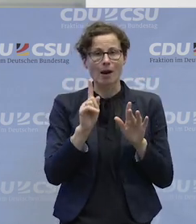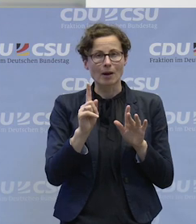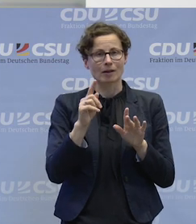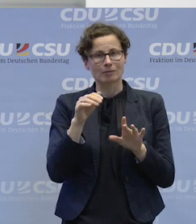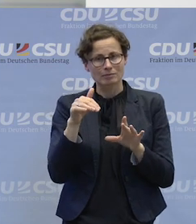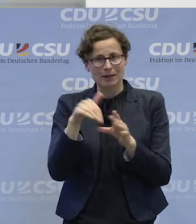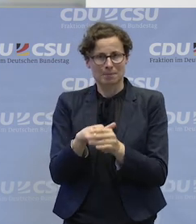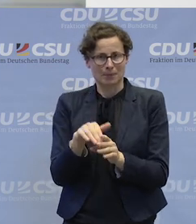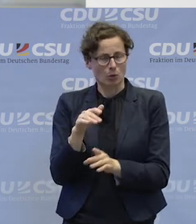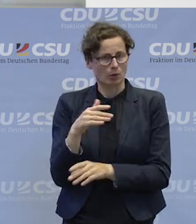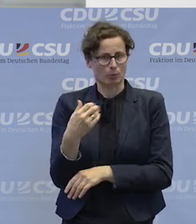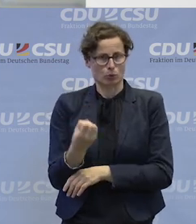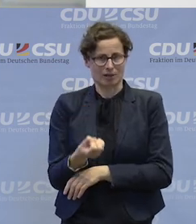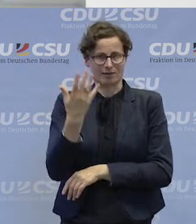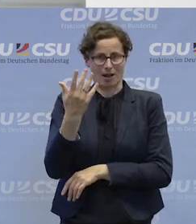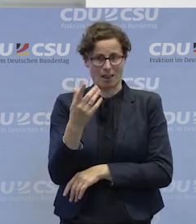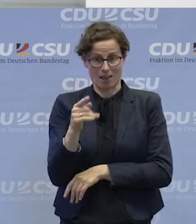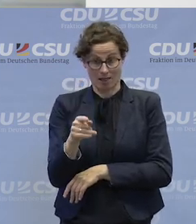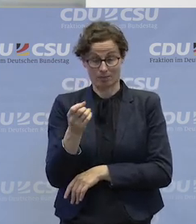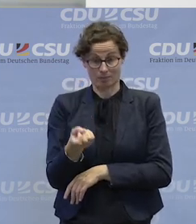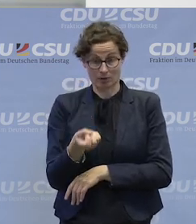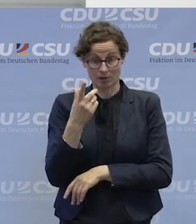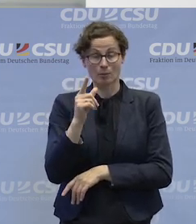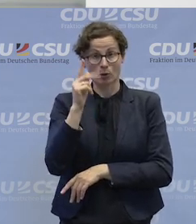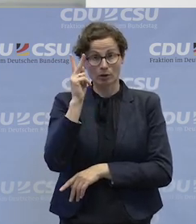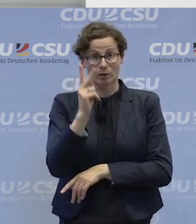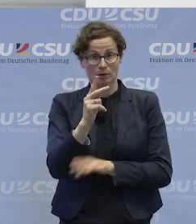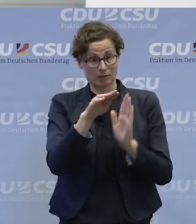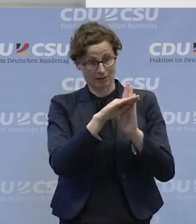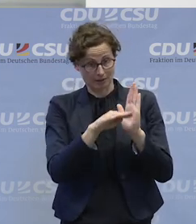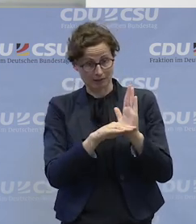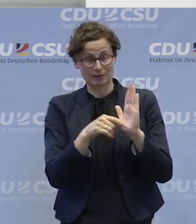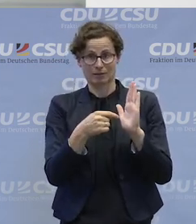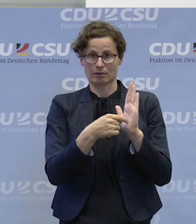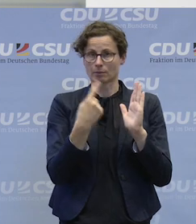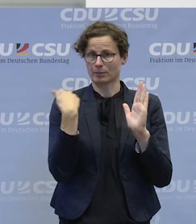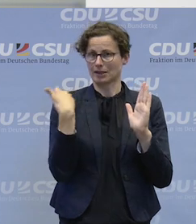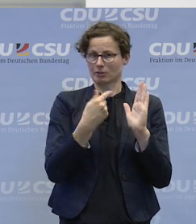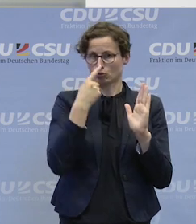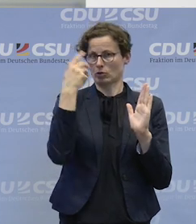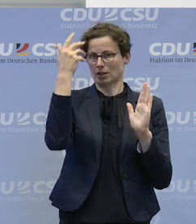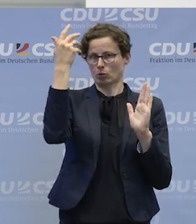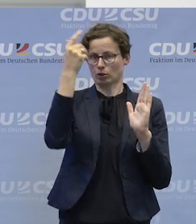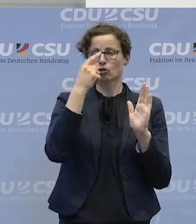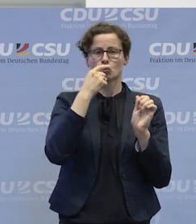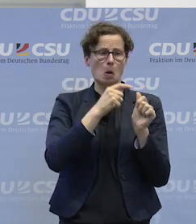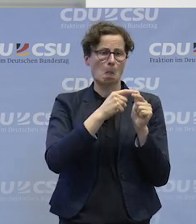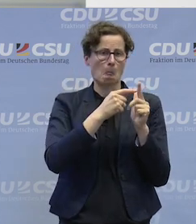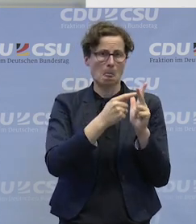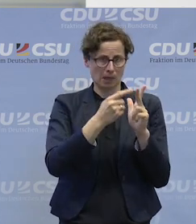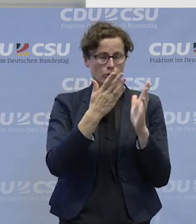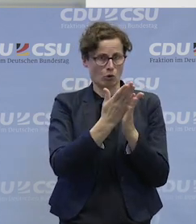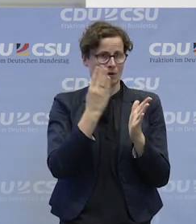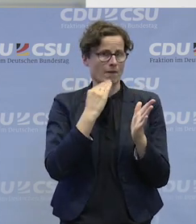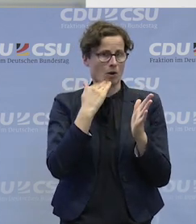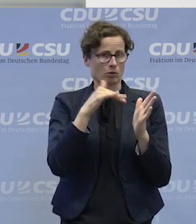in die Realität zu bringen. Das Instrument ist ja im Moment ein theoretisches Instrument. Wir haben es in Rheinland-Pfalz, wir haben Hamburg, wir haben hier noch nicht eine große Flächendeckung.